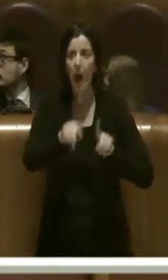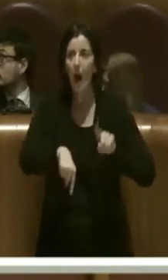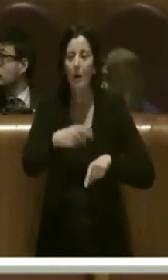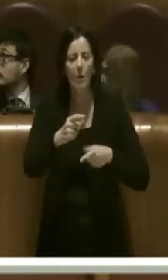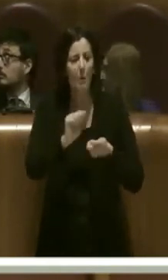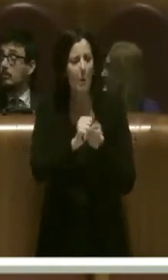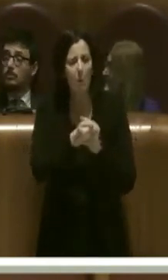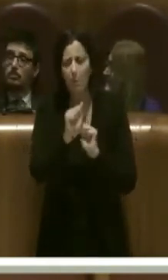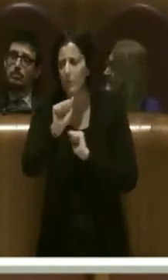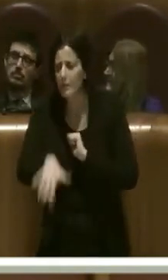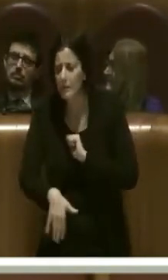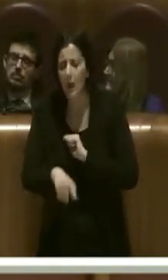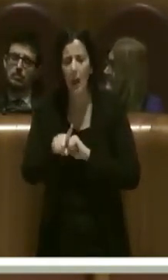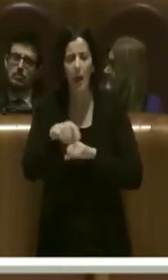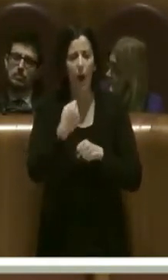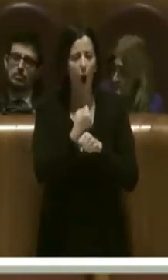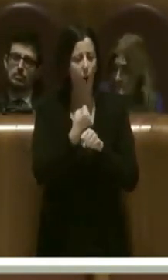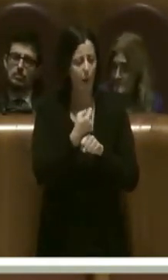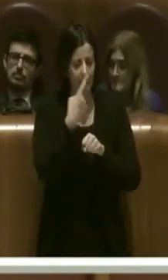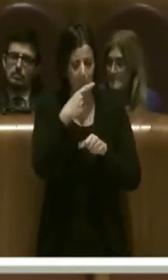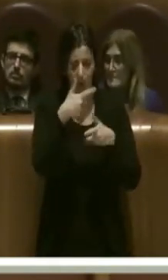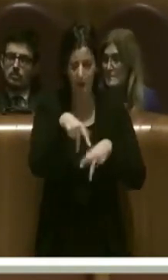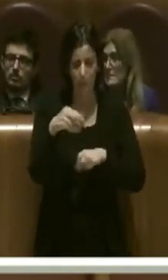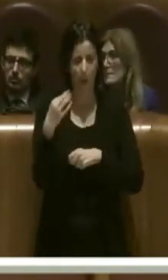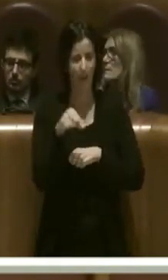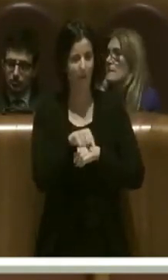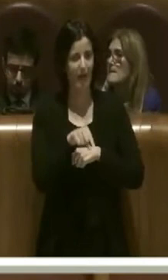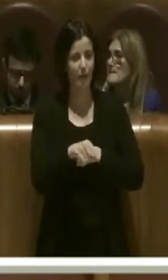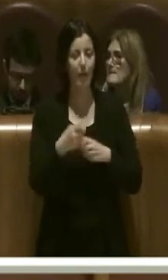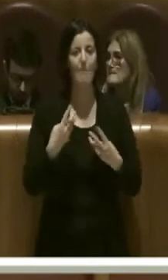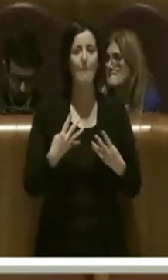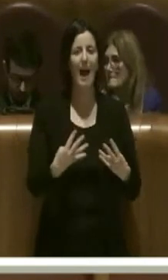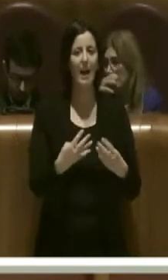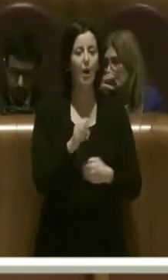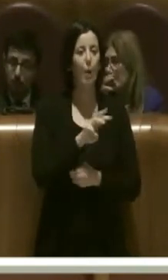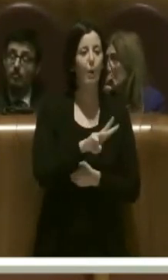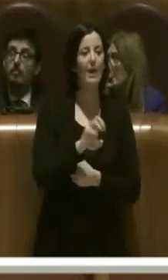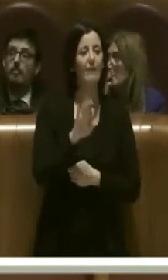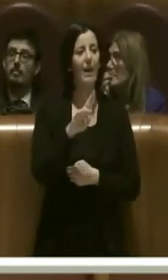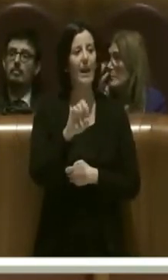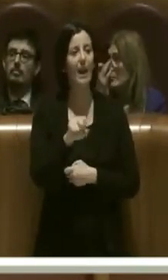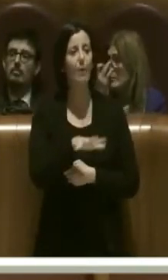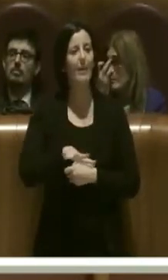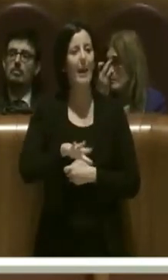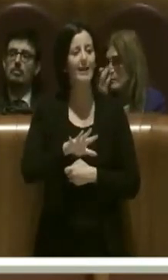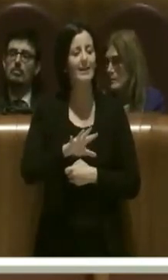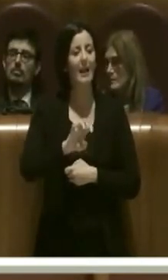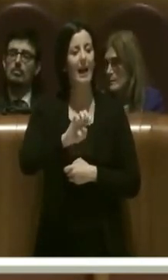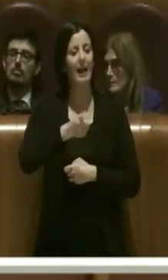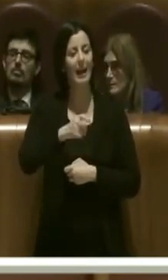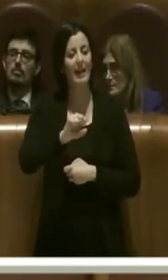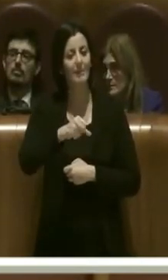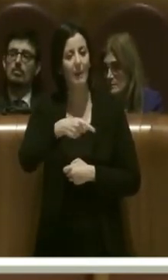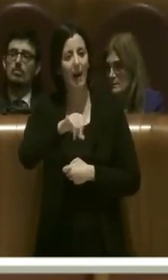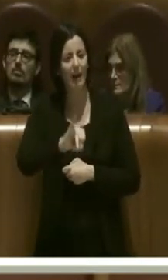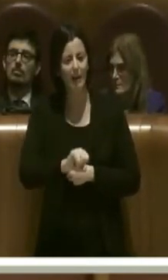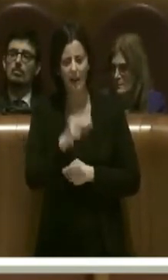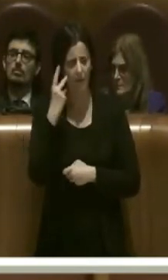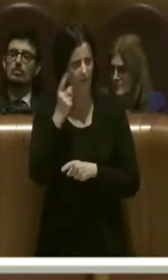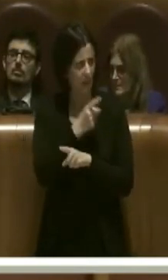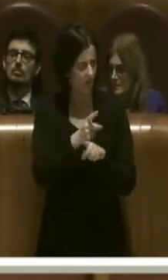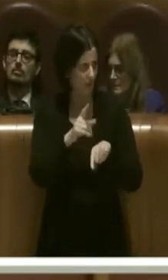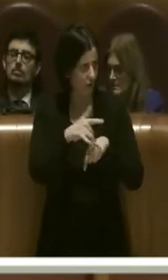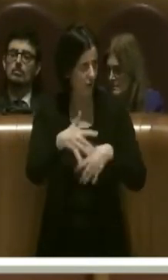stralciati. opere importanti, penso alla riqualificazione di Parco Willi Ferrero a Piazza Caspari, dove avete visto quello che è successo